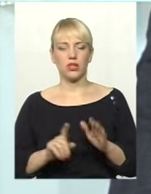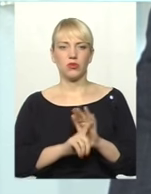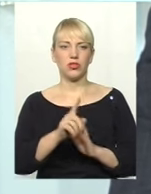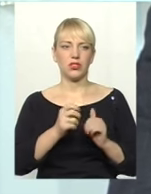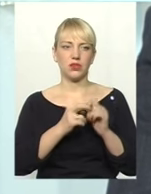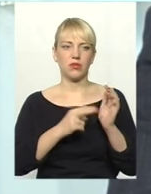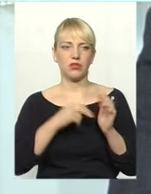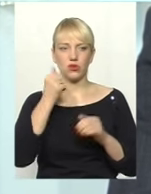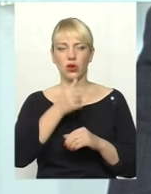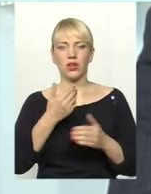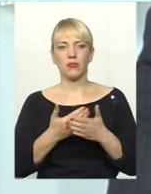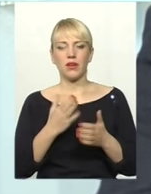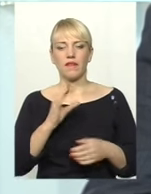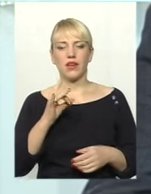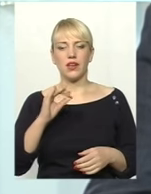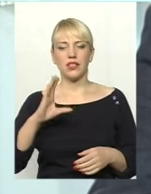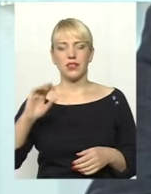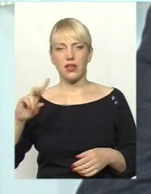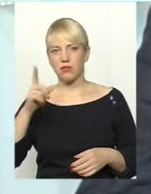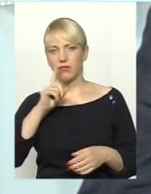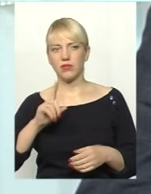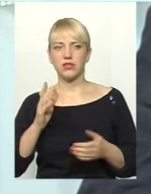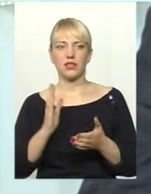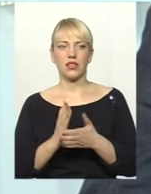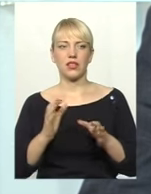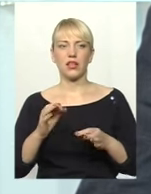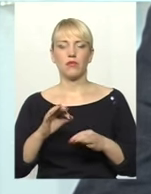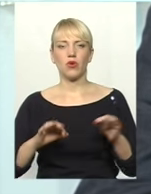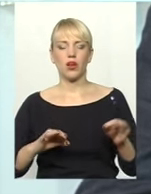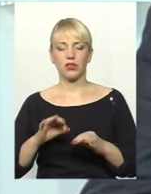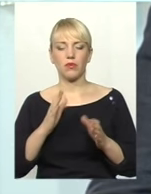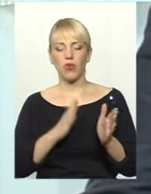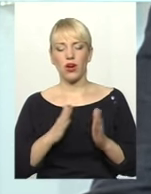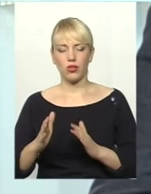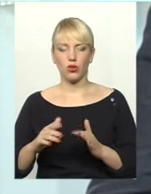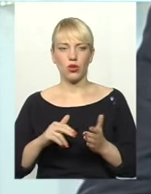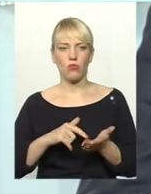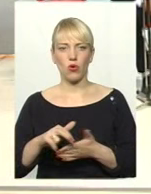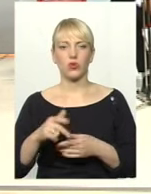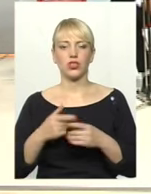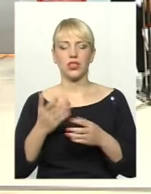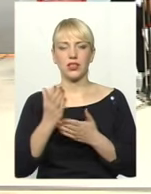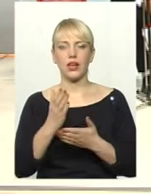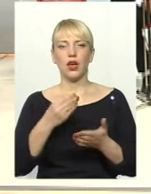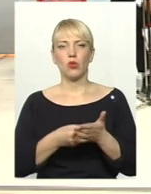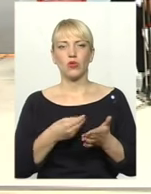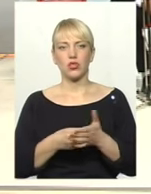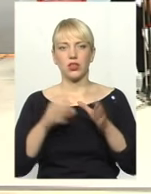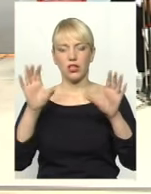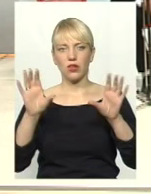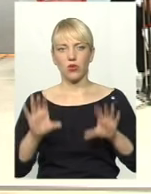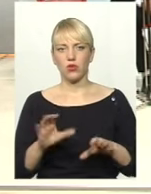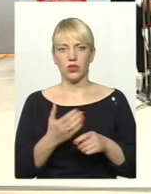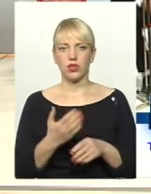-го року, вже ще в вересні місяці. Є порядок проходження, він виписаний в бюджетному кодексі. Спочатку бюджетні запити